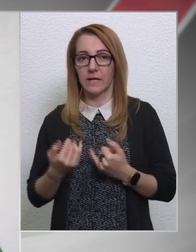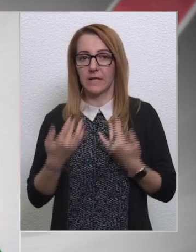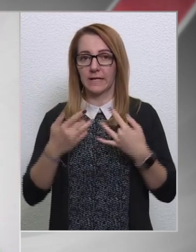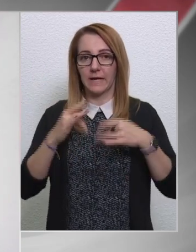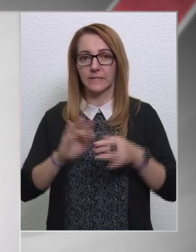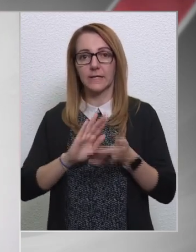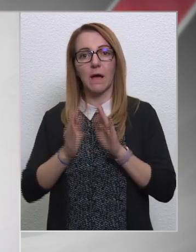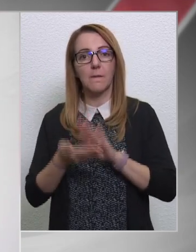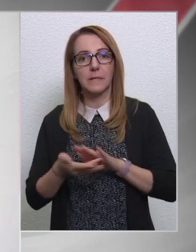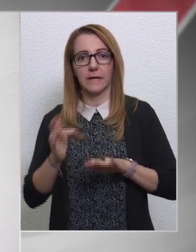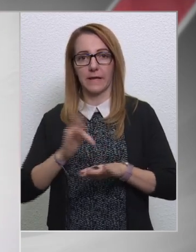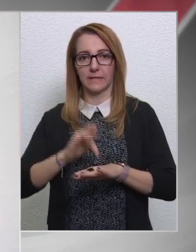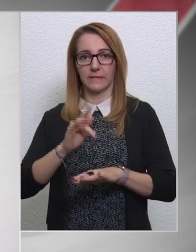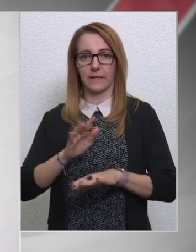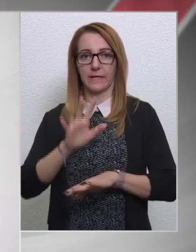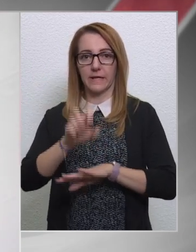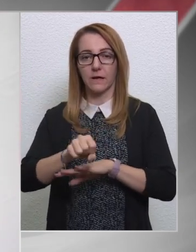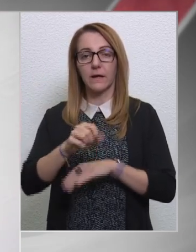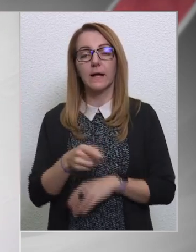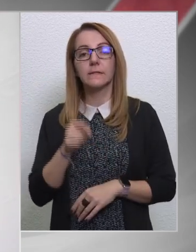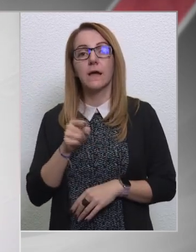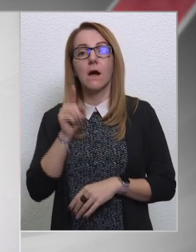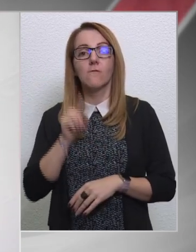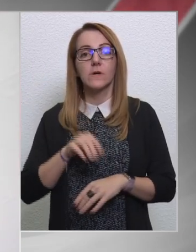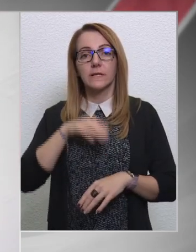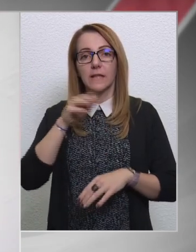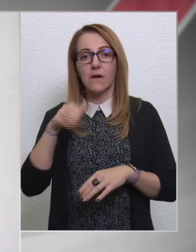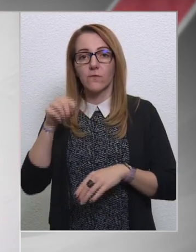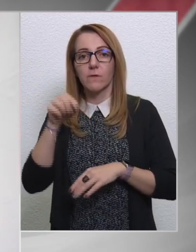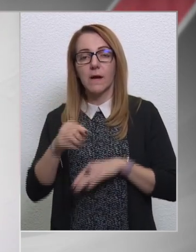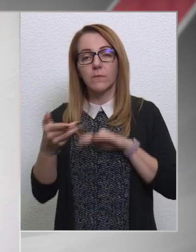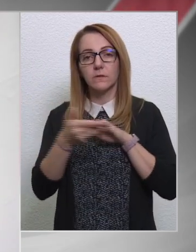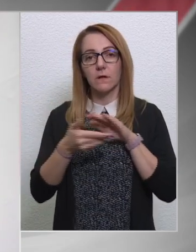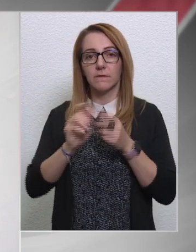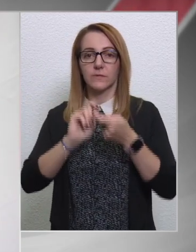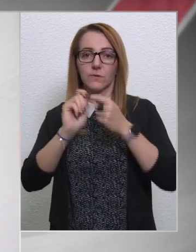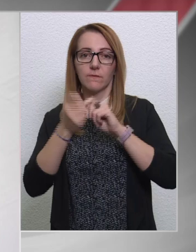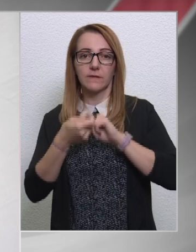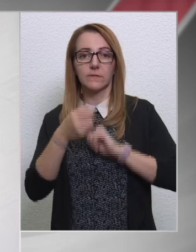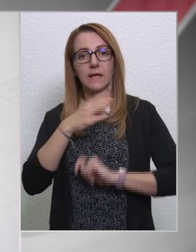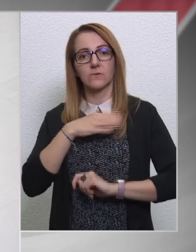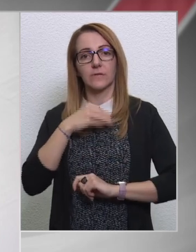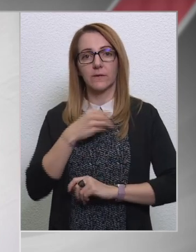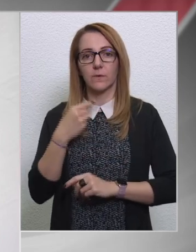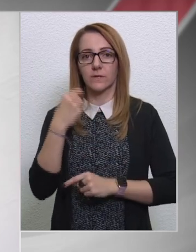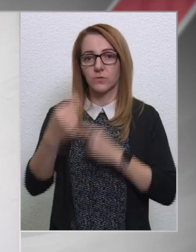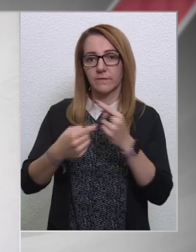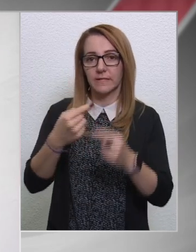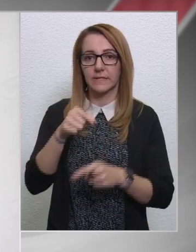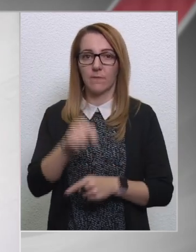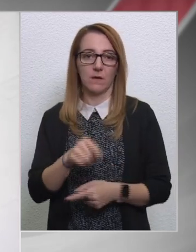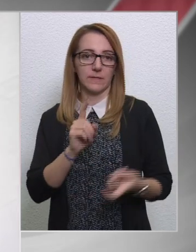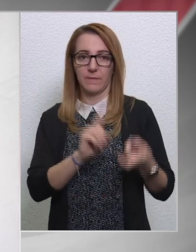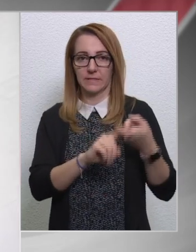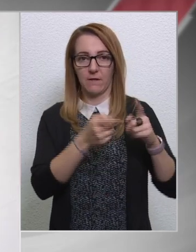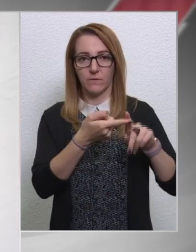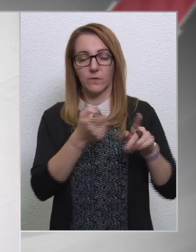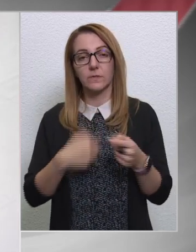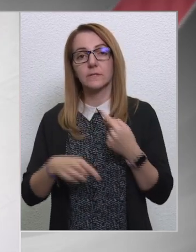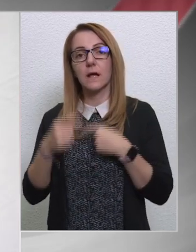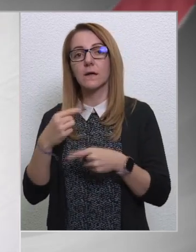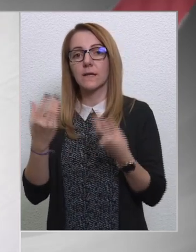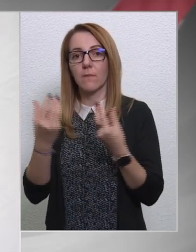helyzetben mindenre érzékenyre reagál, de az, hogy a forint árfolyamában egy alapvető változás gyengülés következetbe, az nem ezzel függ össze,